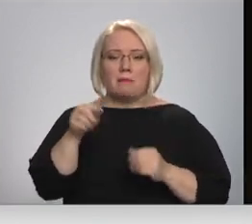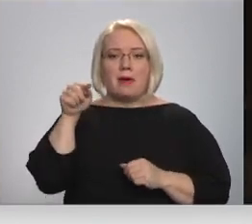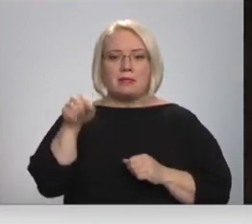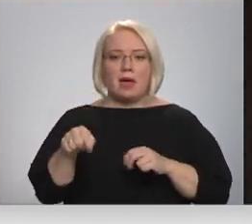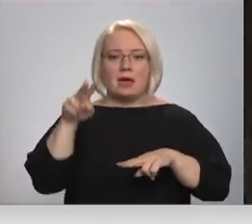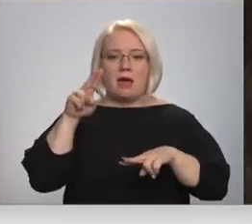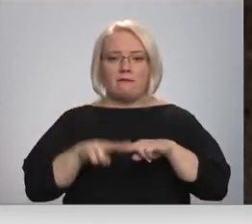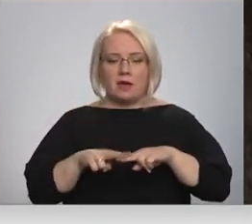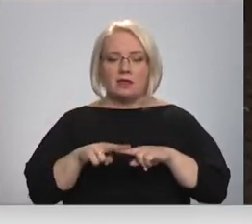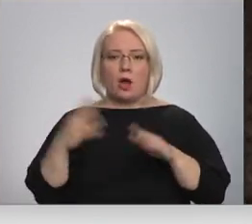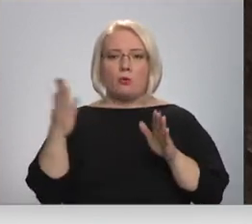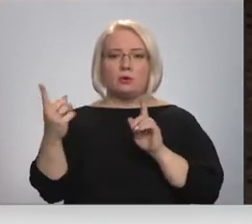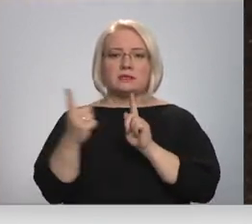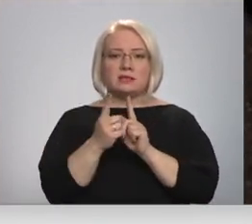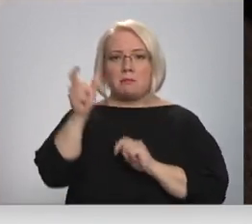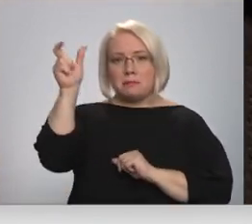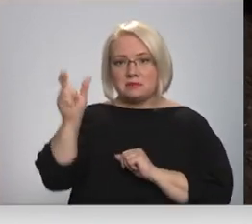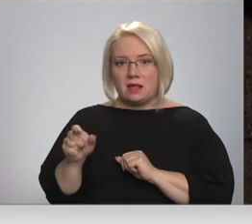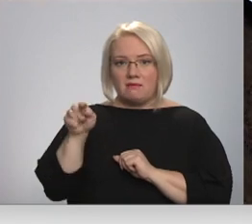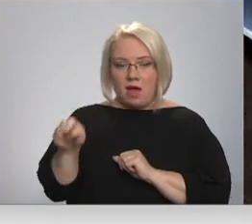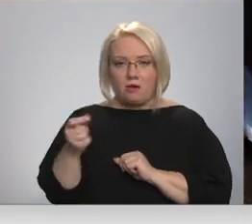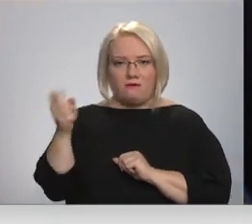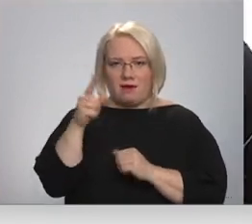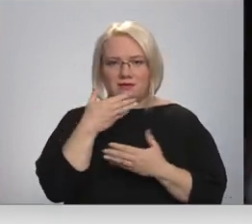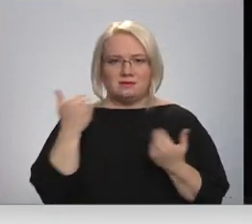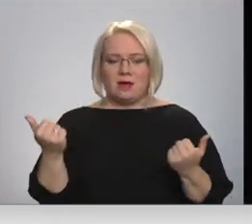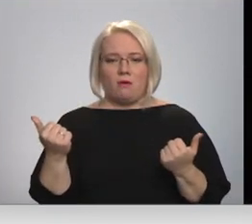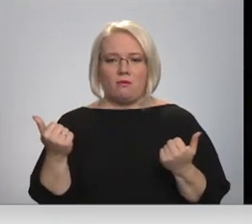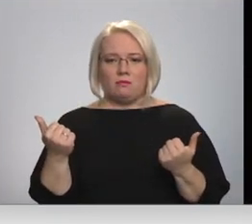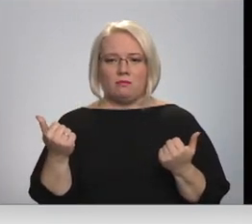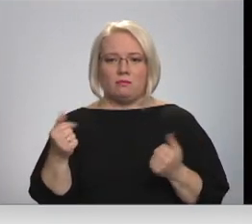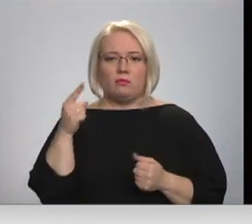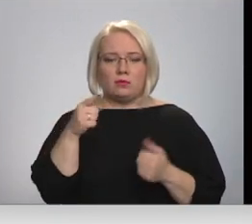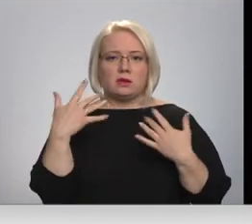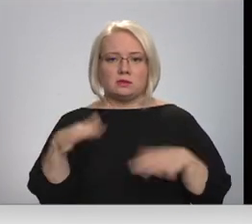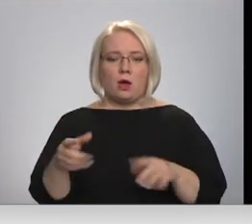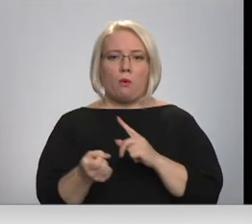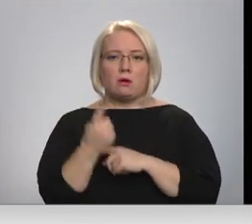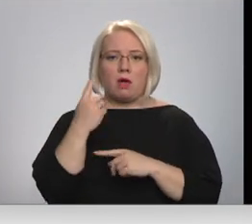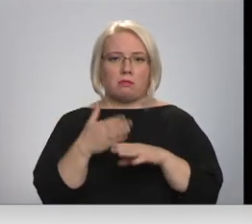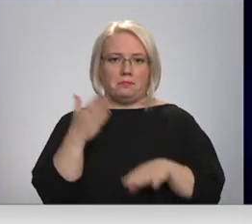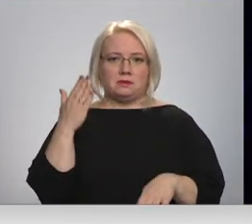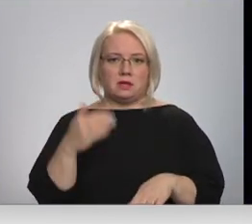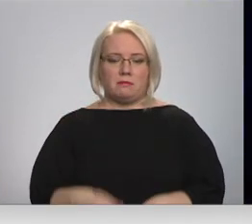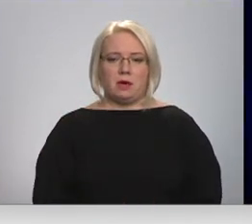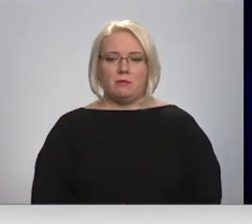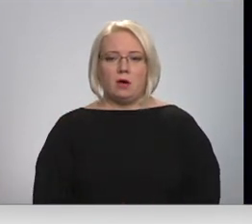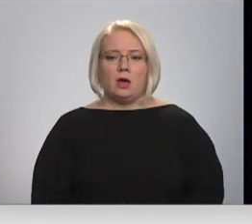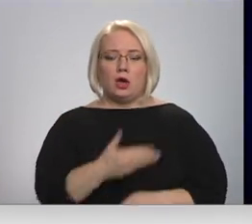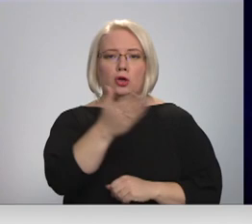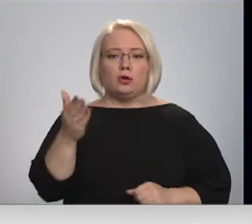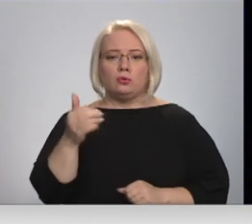vietā, kur mēs viņus attapām, šeit jau vairāk nav. Tas ir jau rada bīstamība jau. Ja jūs